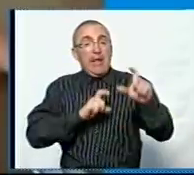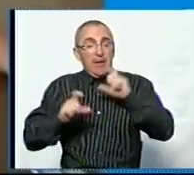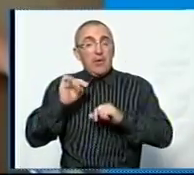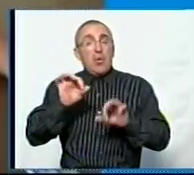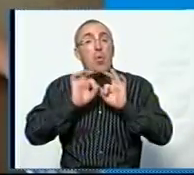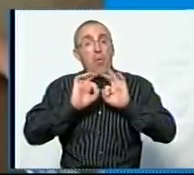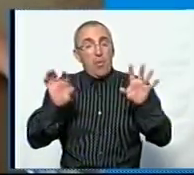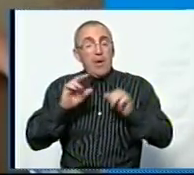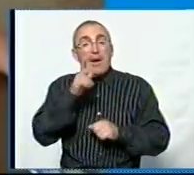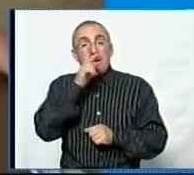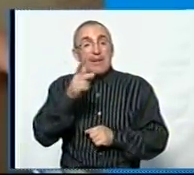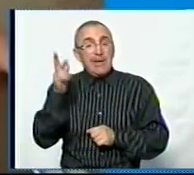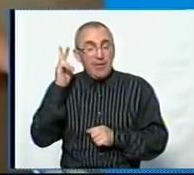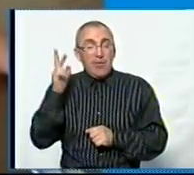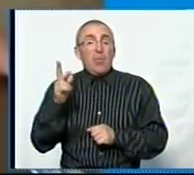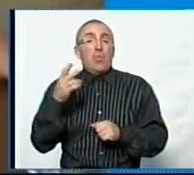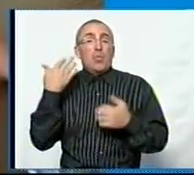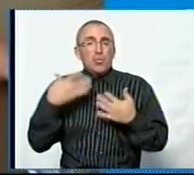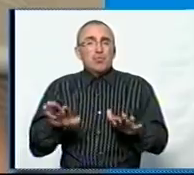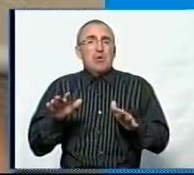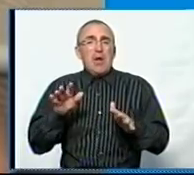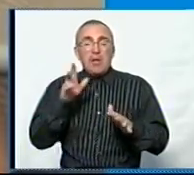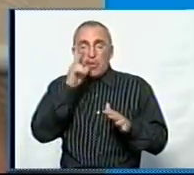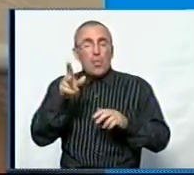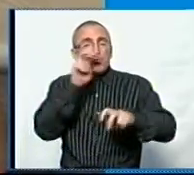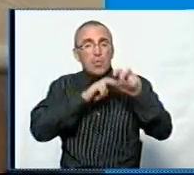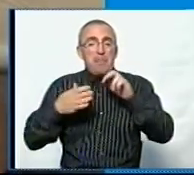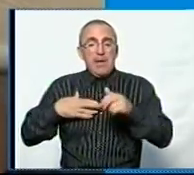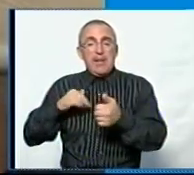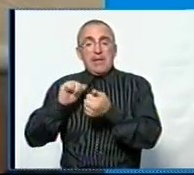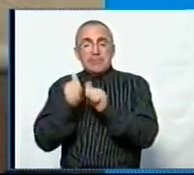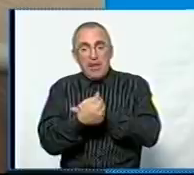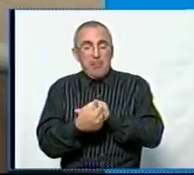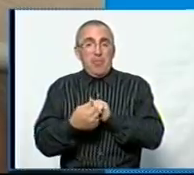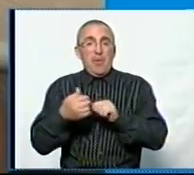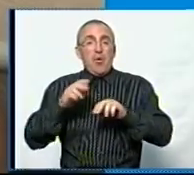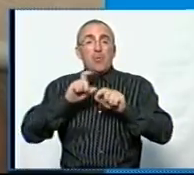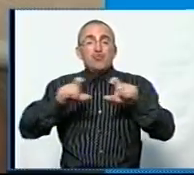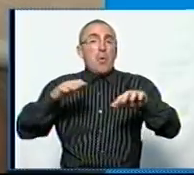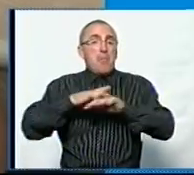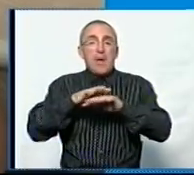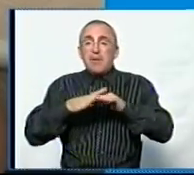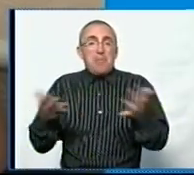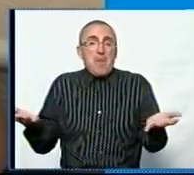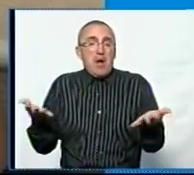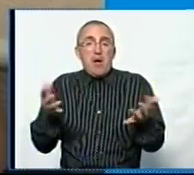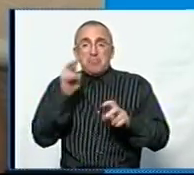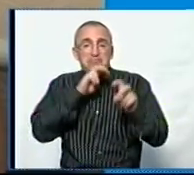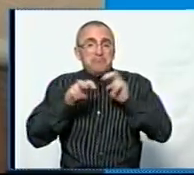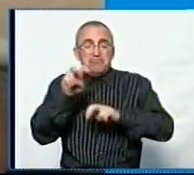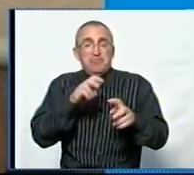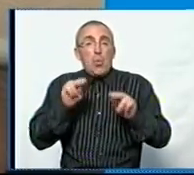говорить, три роки сама собі шукає заміну. Не можна знайти вчителя математики, бо по всіх школах теж нема математика.